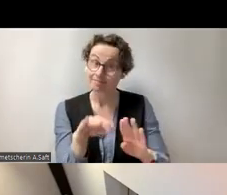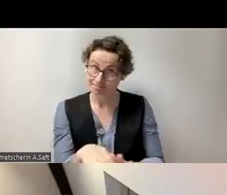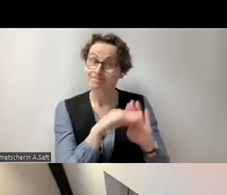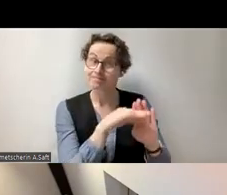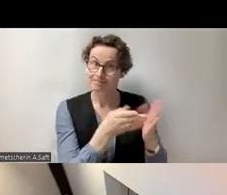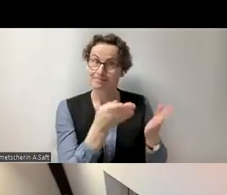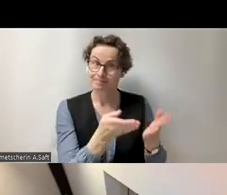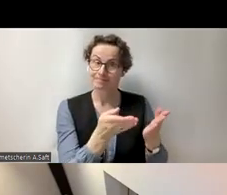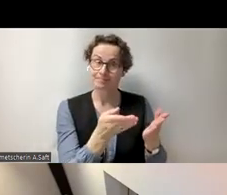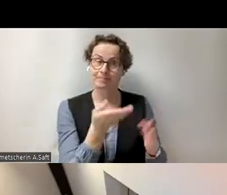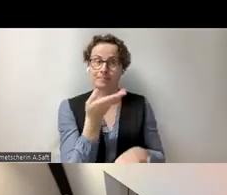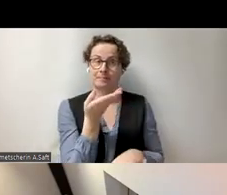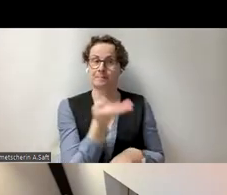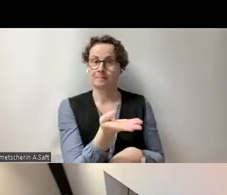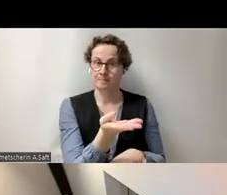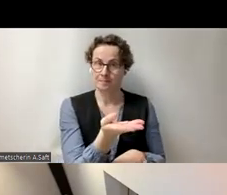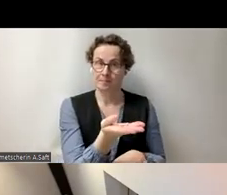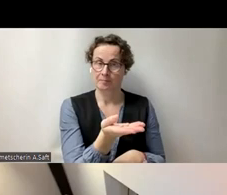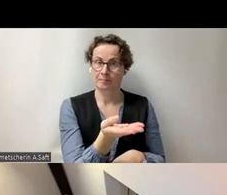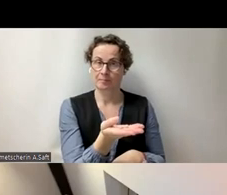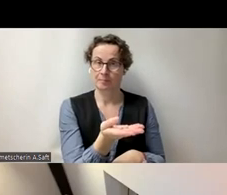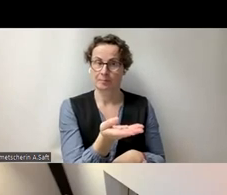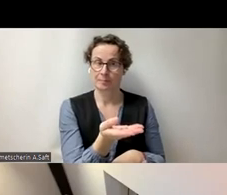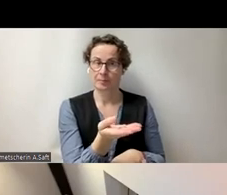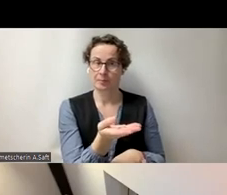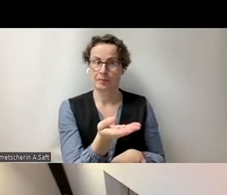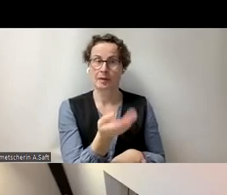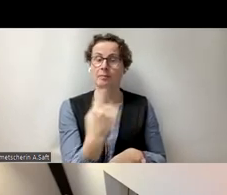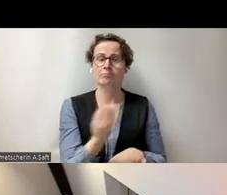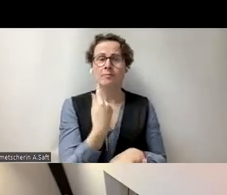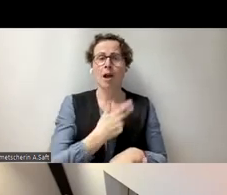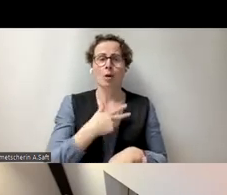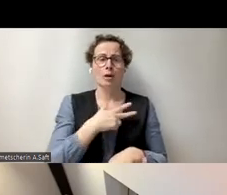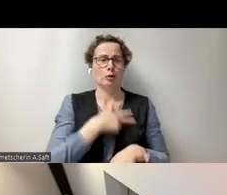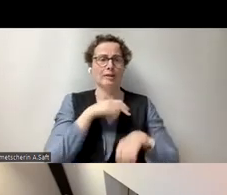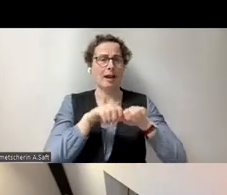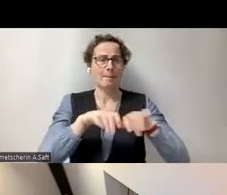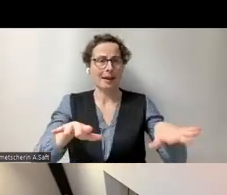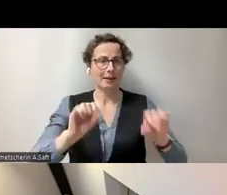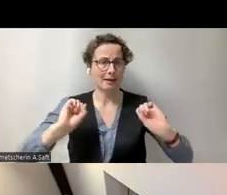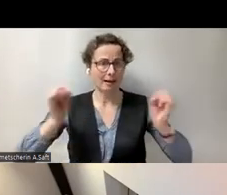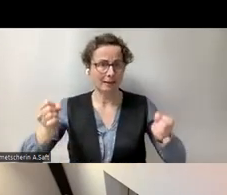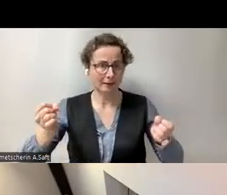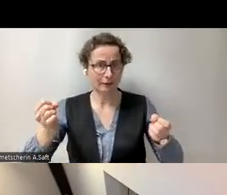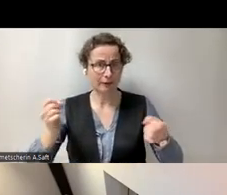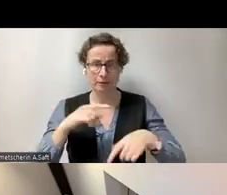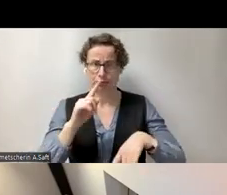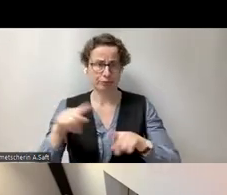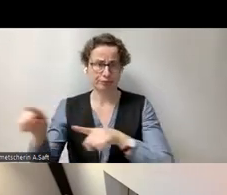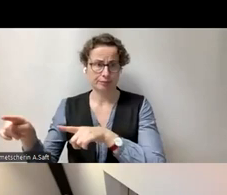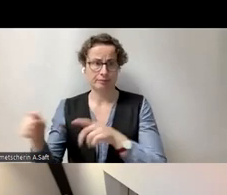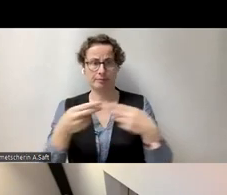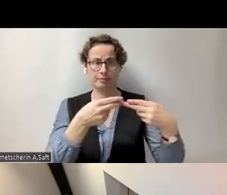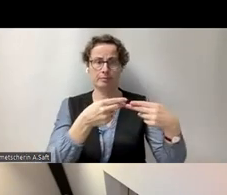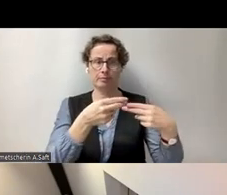gezeigt, also wir sind auf vielen Social Media vertreten, aber wir haben